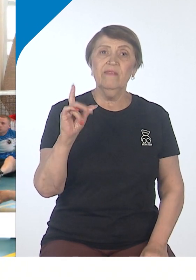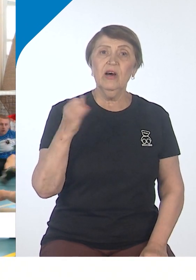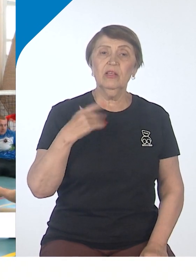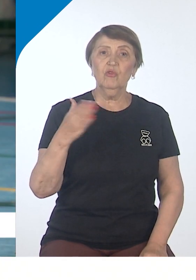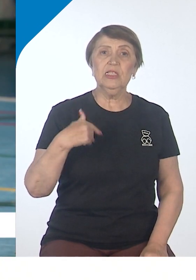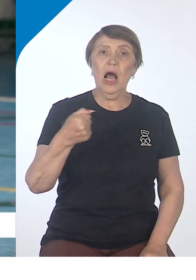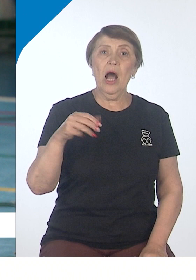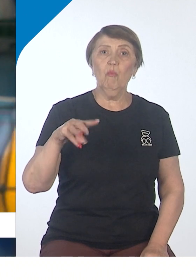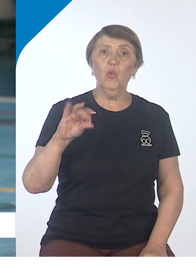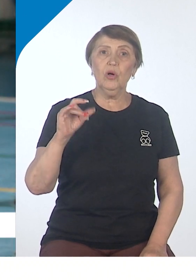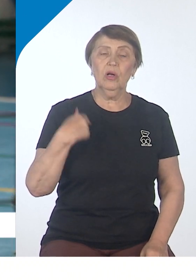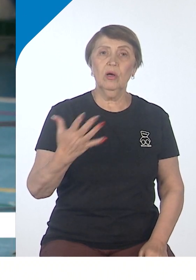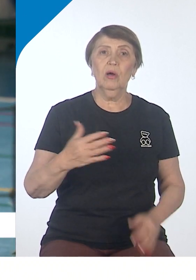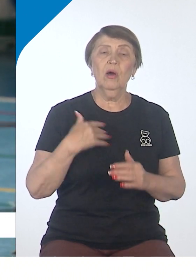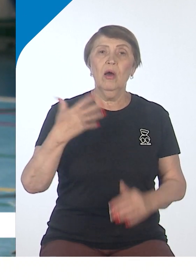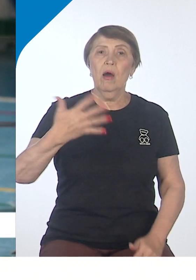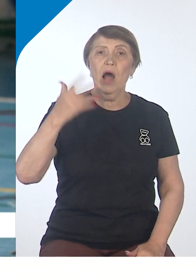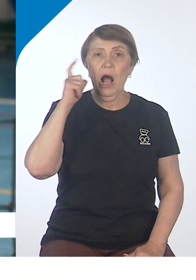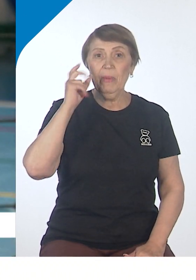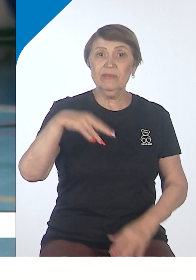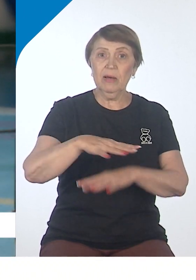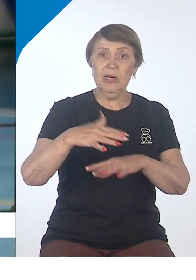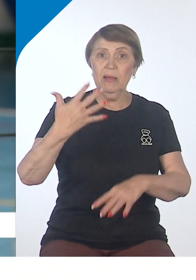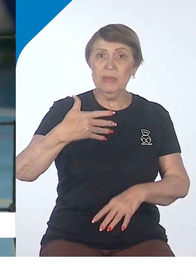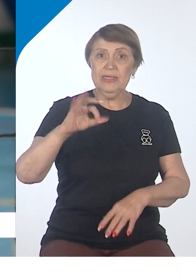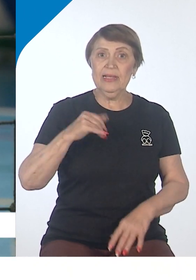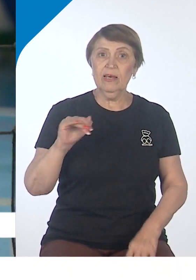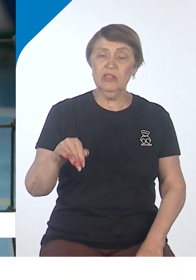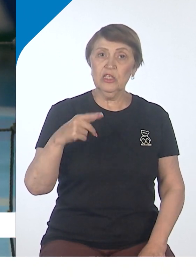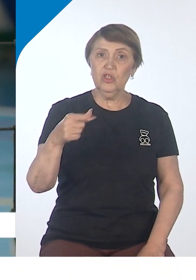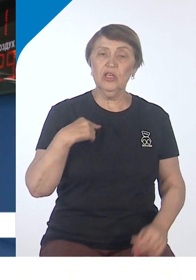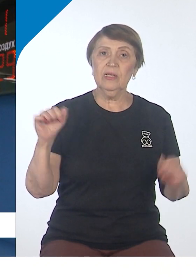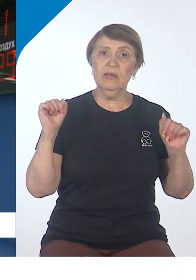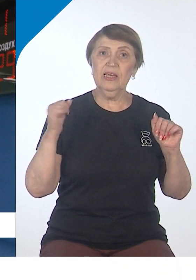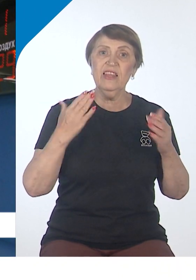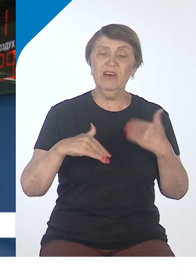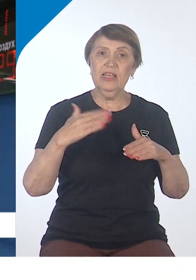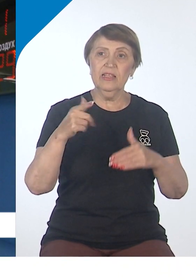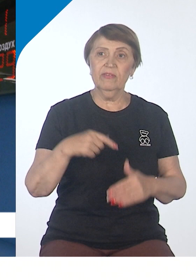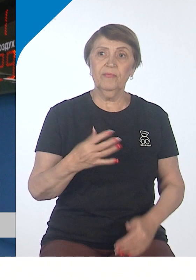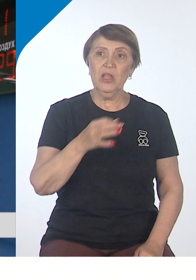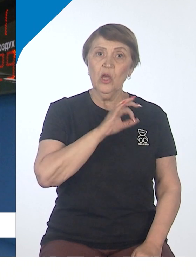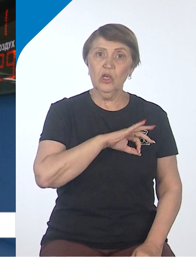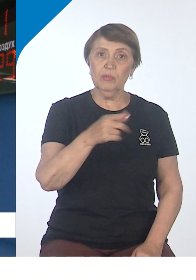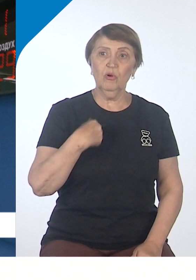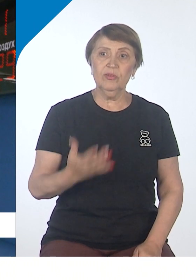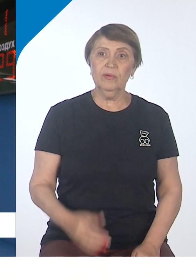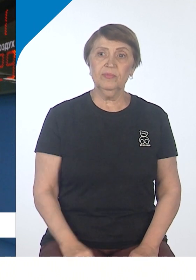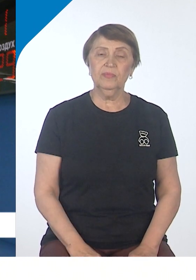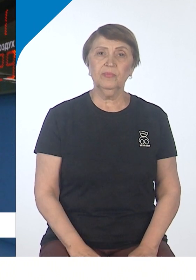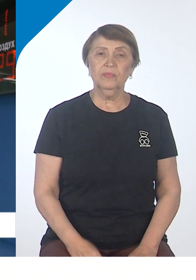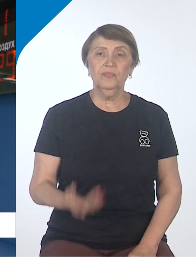крае около 55 тысяч инвалидов. Однако спортом занимается небольшая часть. Используя ресурсы краевой программы «Доступная